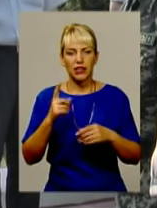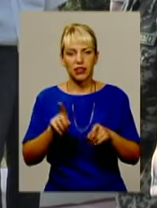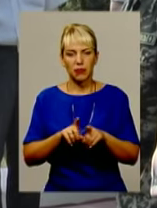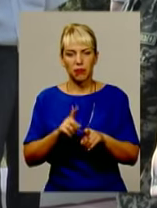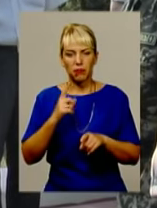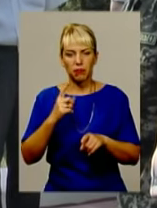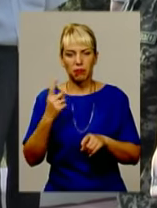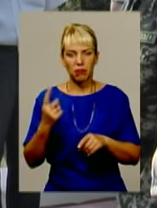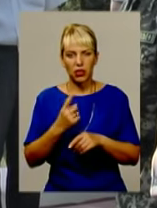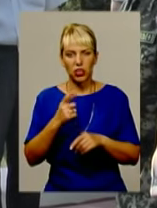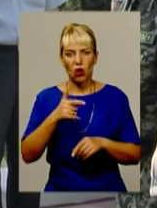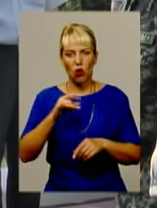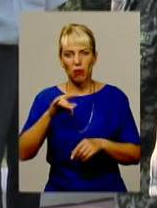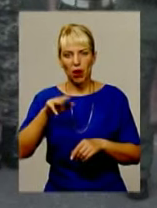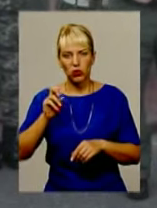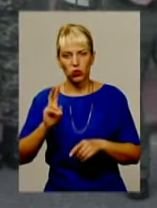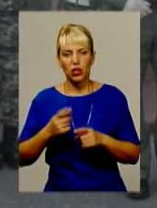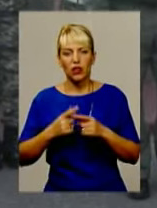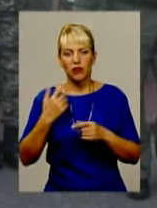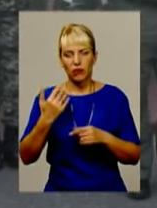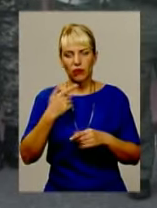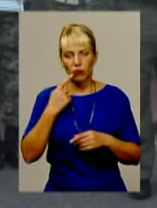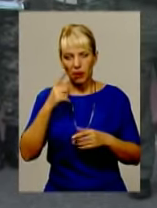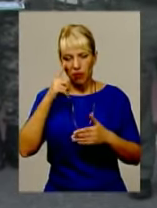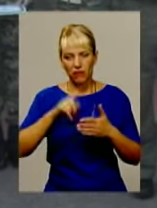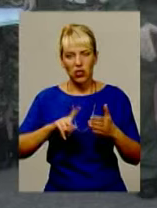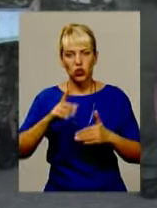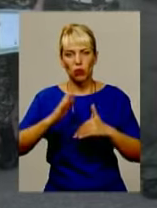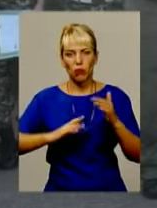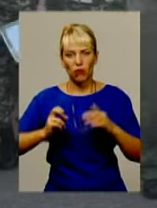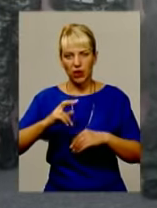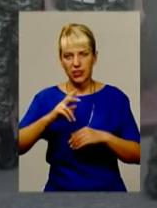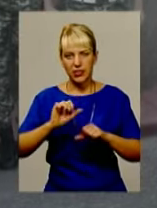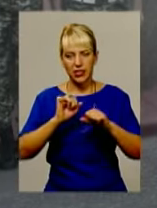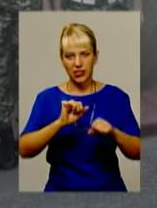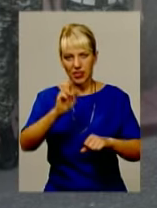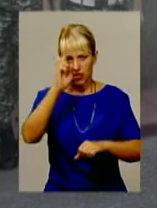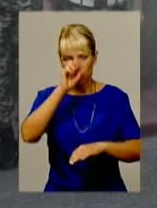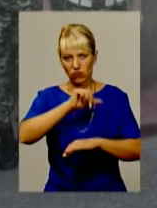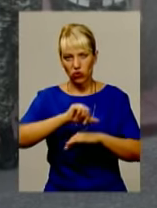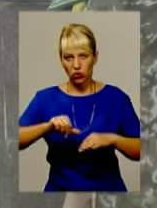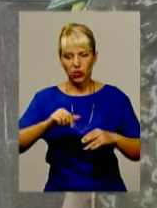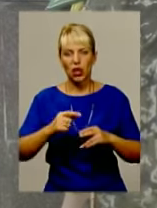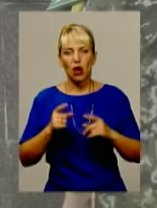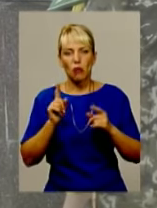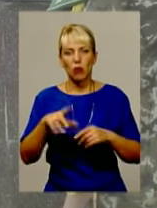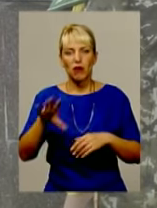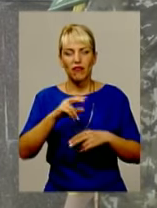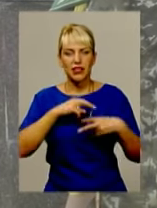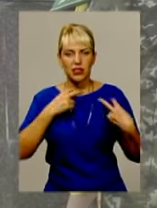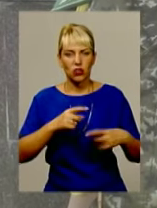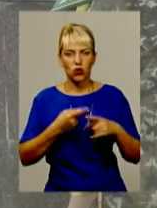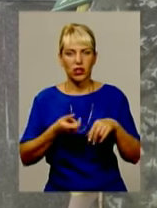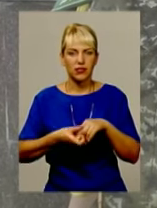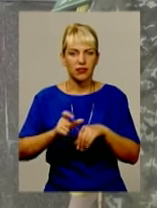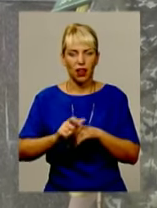Василь Сарватюк. Військовослужбовець запевняє, що професія захисника державного кордону, попри увесь ризик і небезпеку, одна з найпрестижніших.